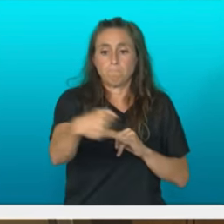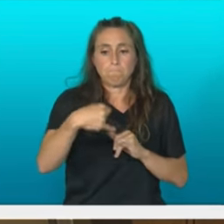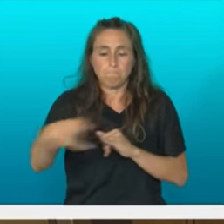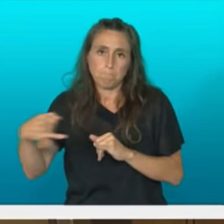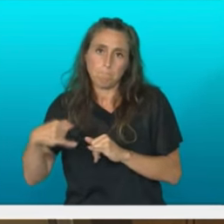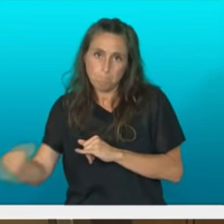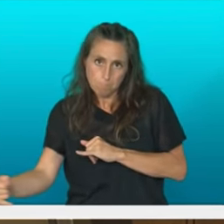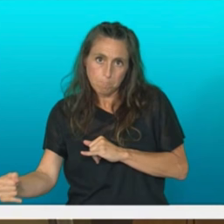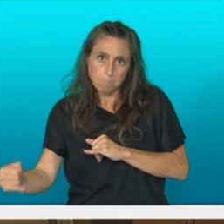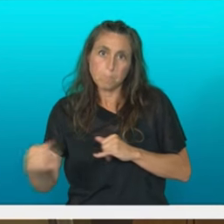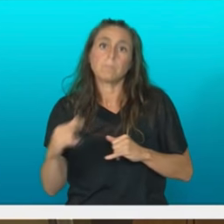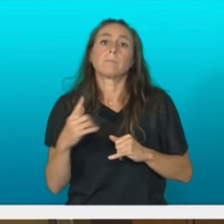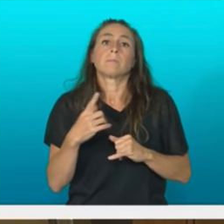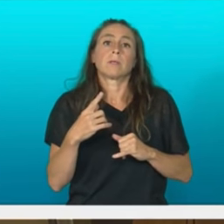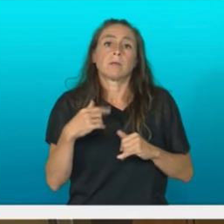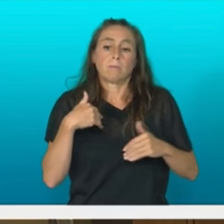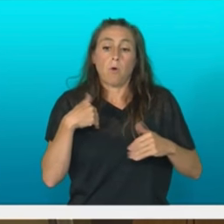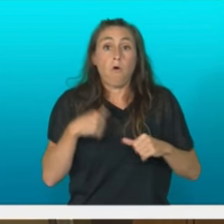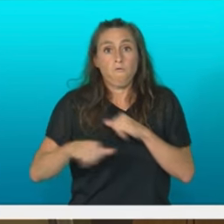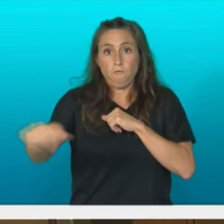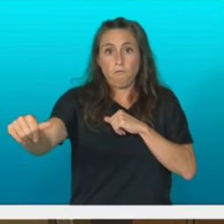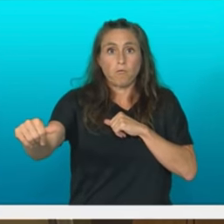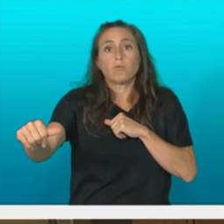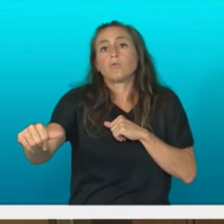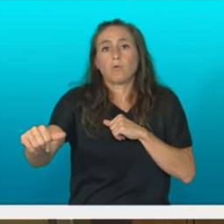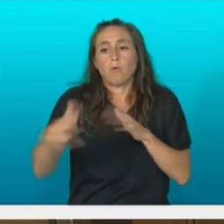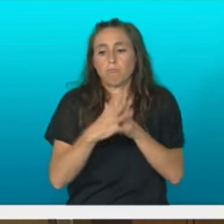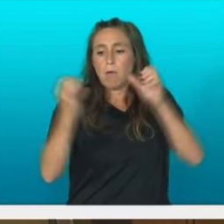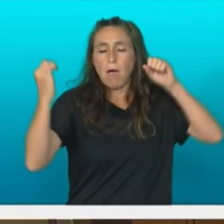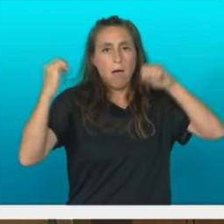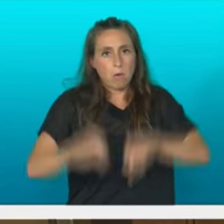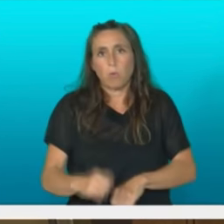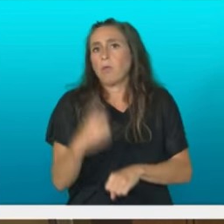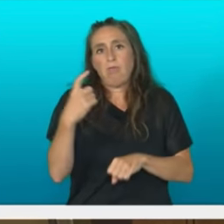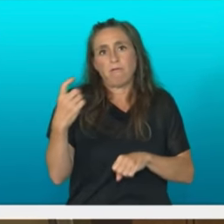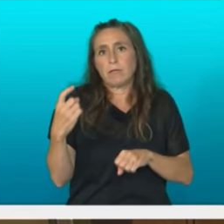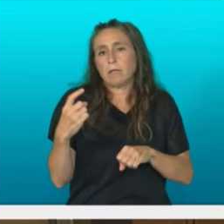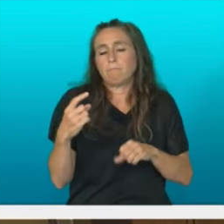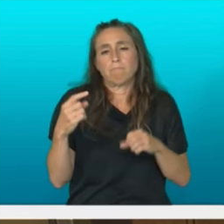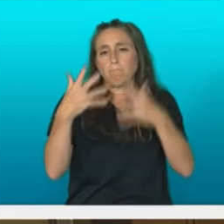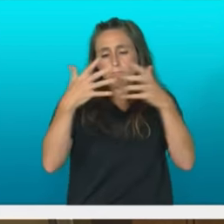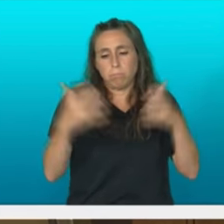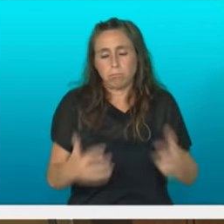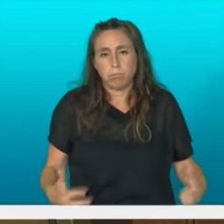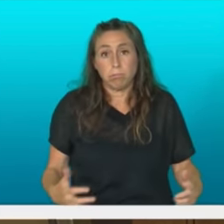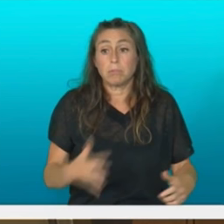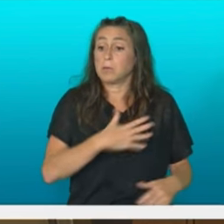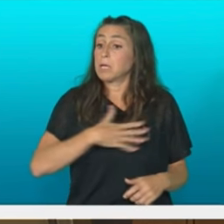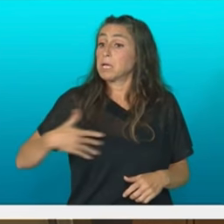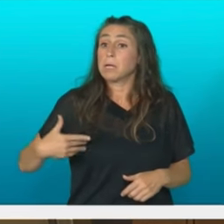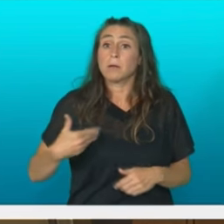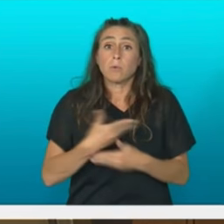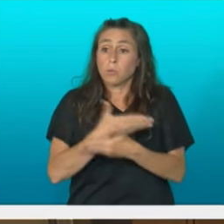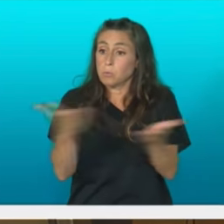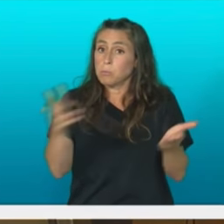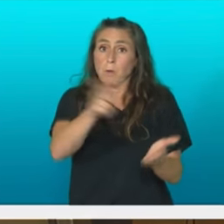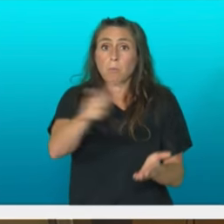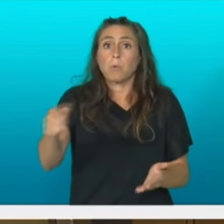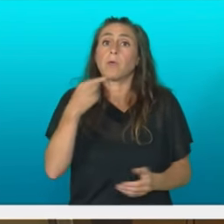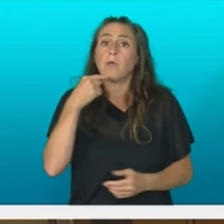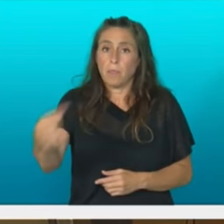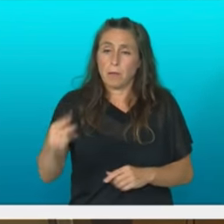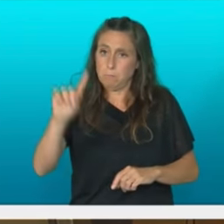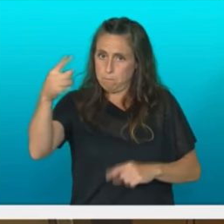aldien arteko itunbat ereikitzea derrigorrezkoa dela eta horrela adirazi nahi diogu erri honi bat